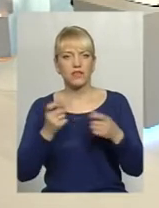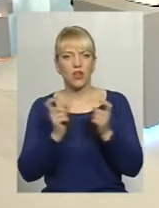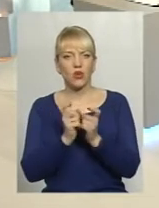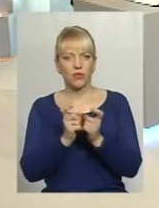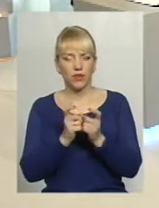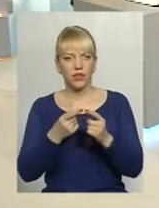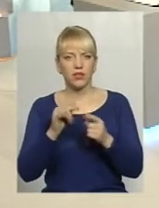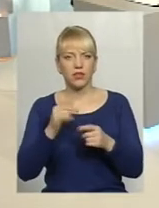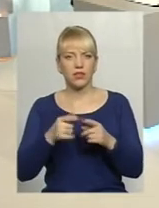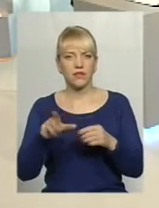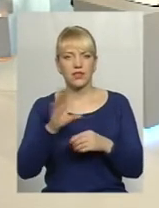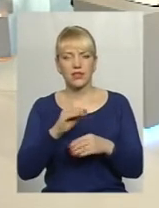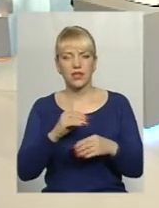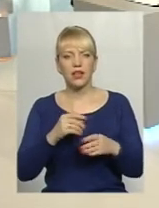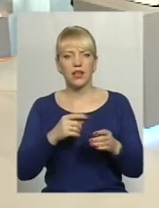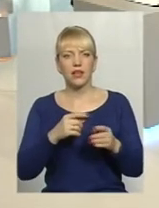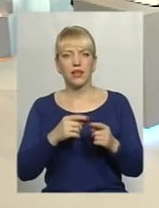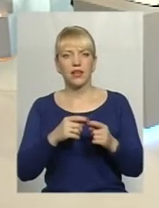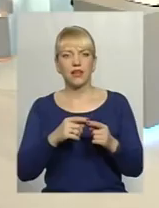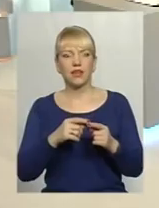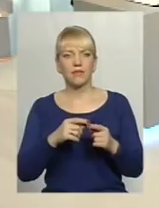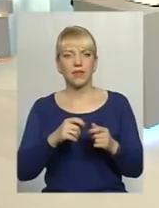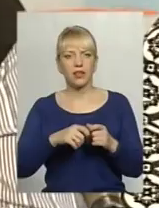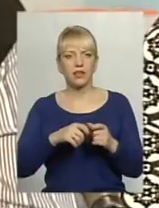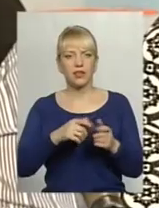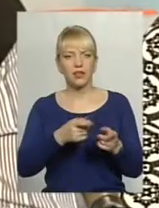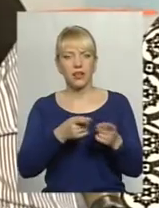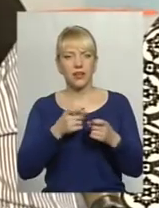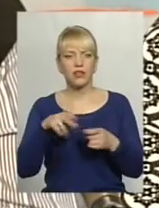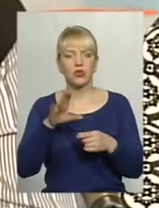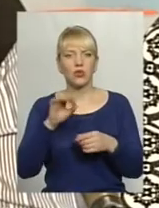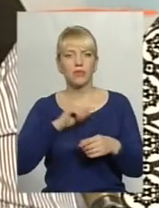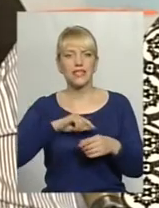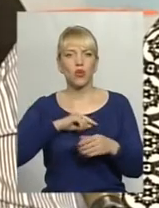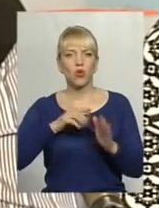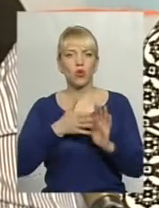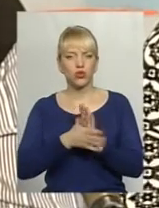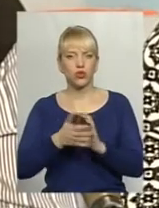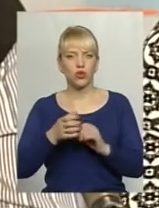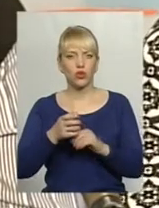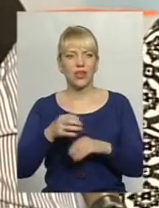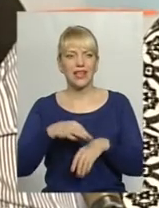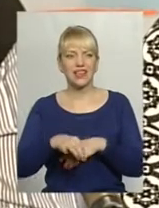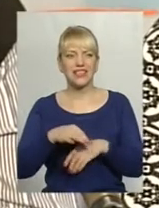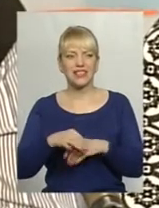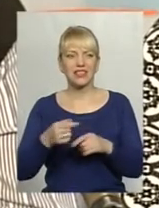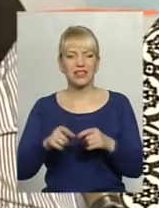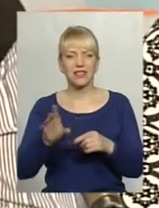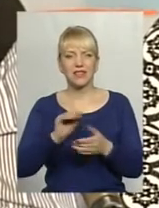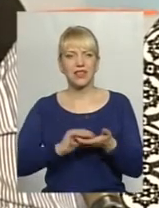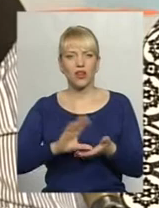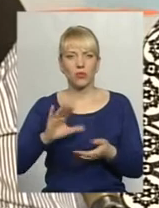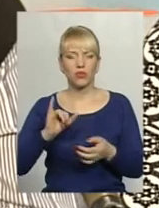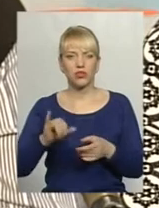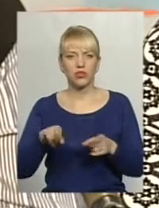і все це тягне психологічне насильство. якщо один раз конфлікт не вирішений, інший, все це накопичується,